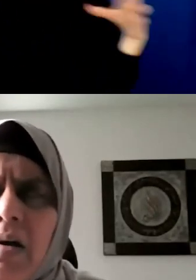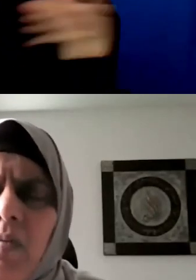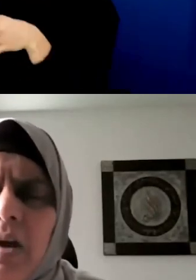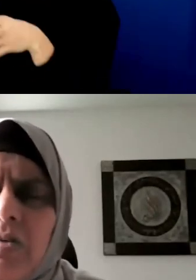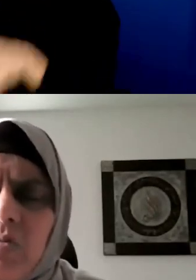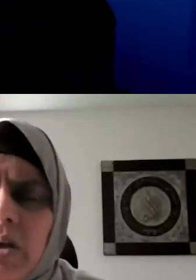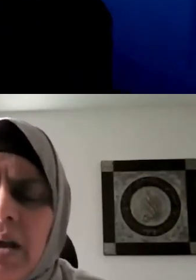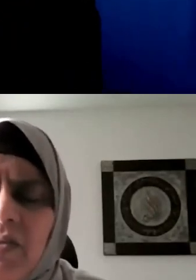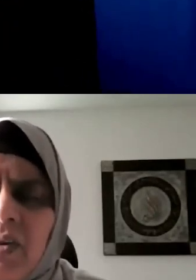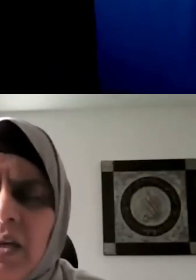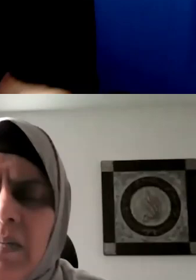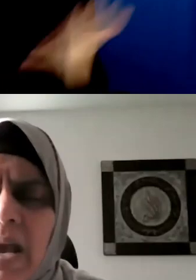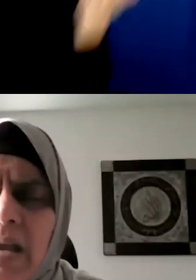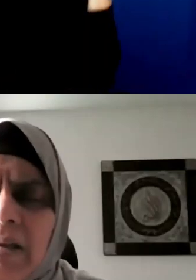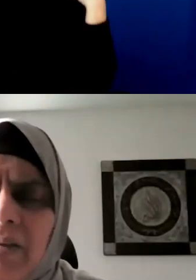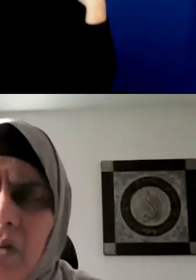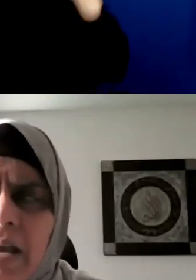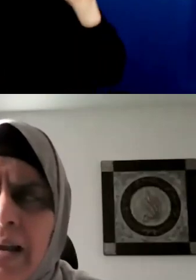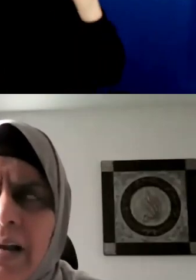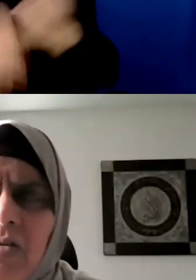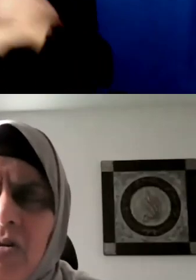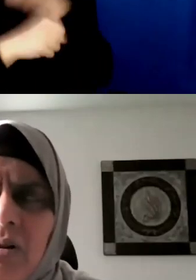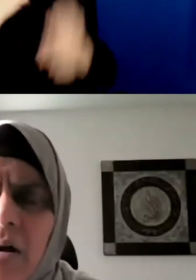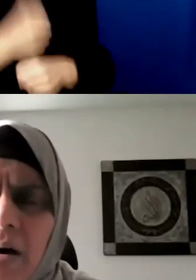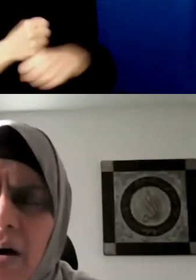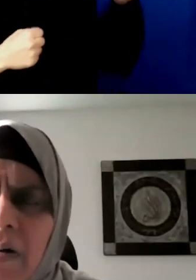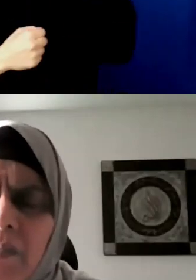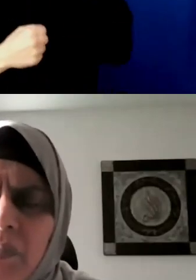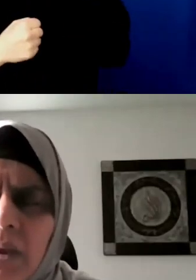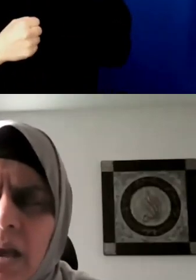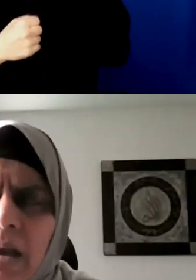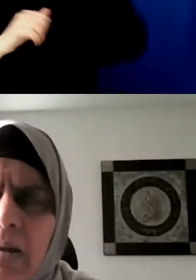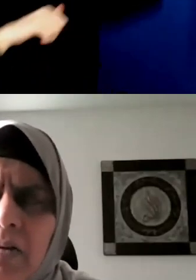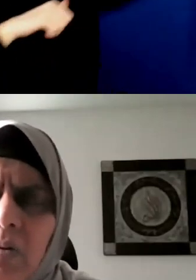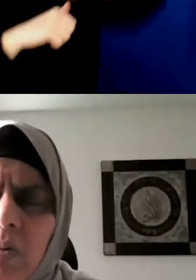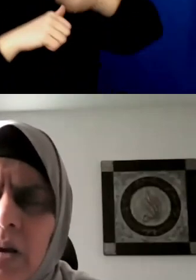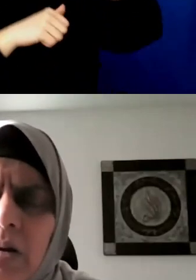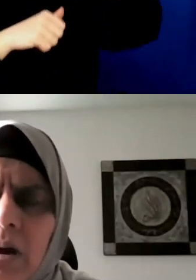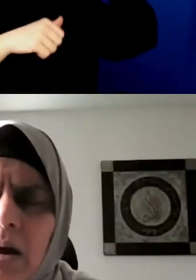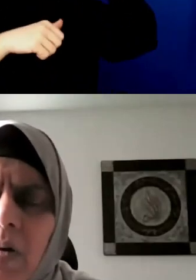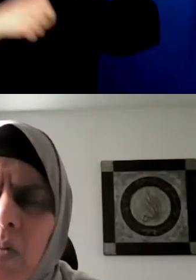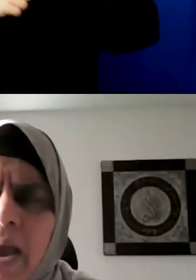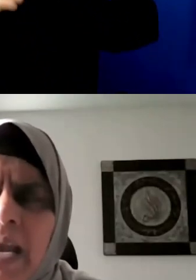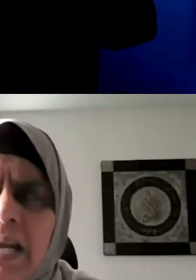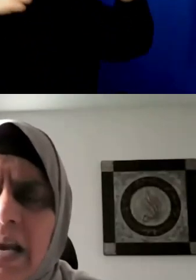trône en 2020, nous avons revendiqué les prestations de